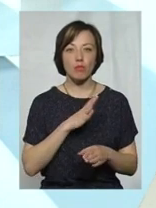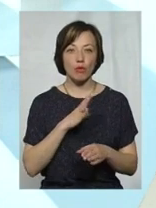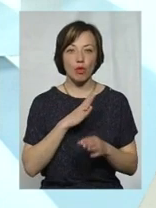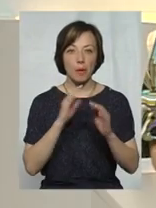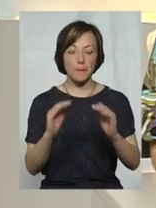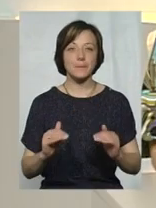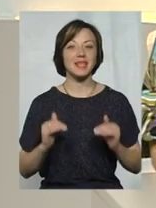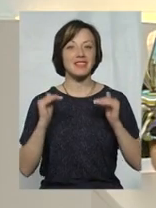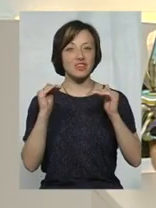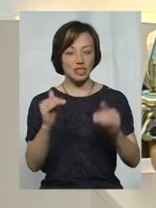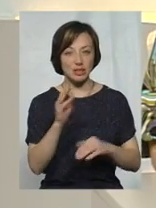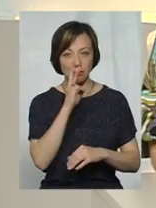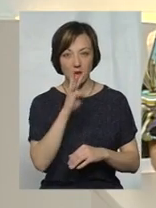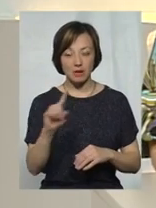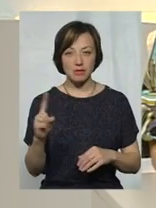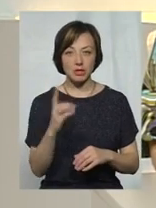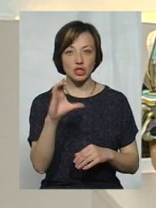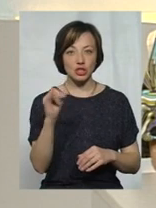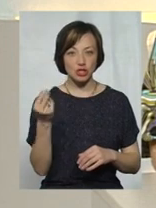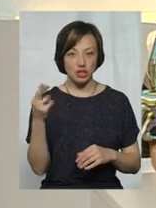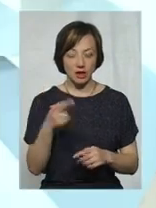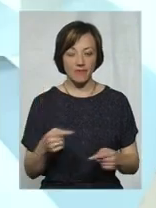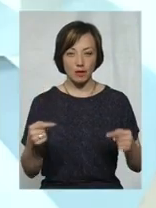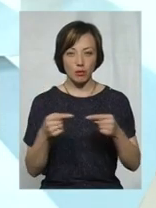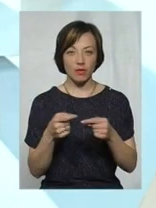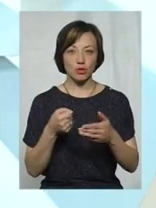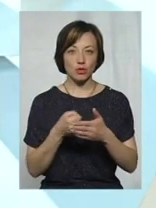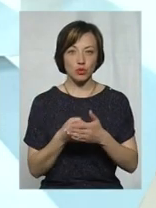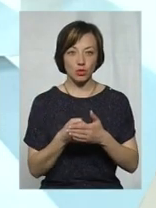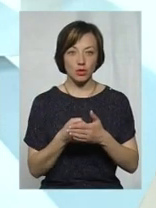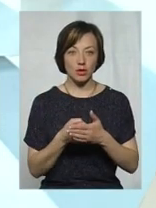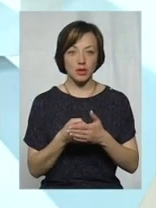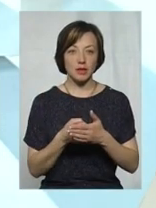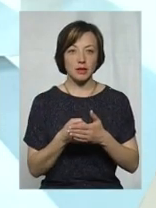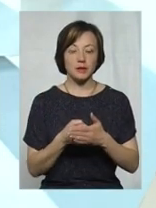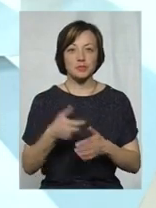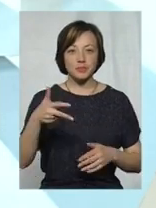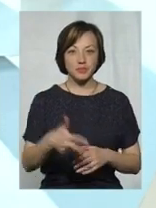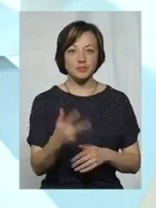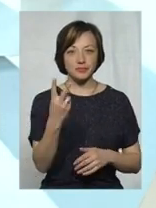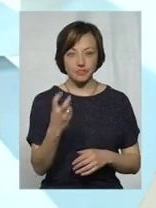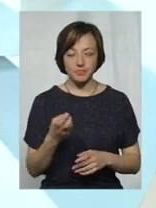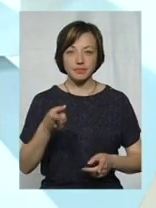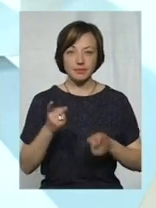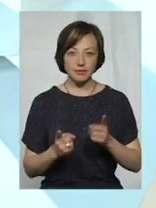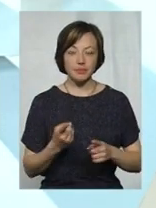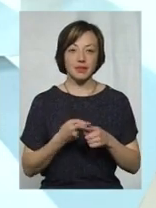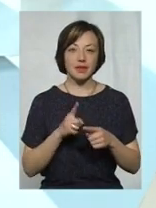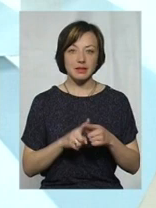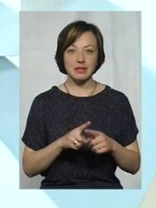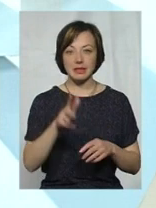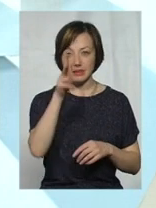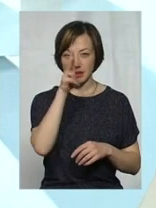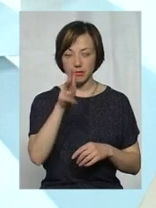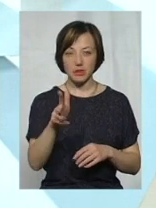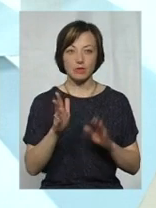підвищення заробітні оплати з 1 січня відповідно до 3200 гривень, вони, звичайно, у цих три місяці